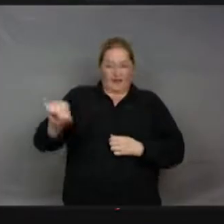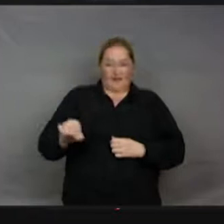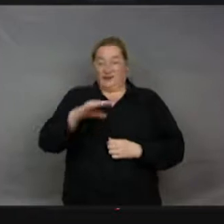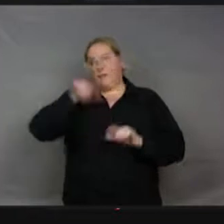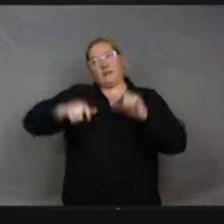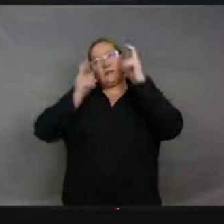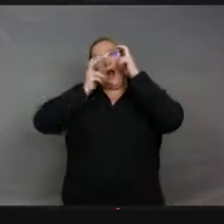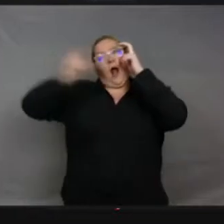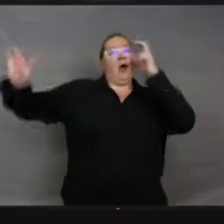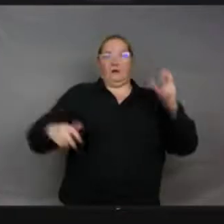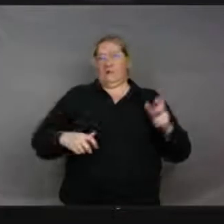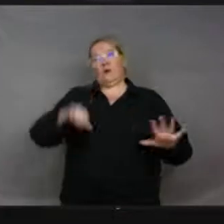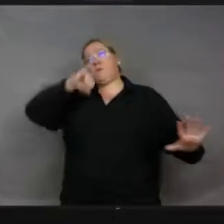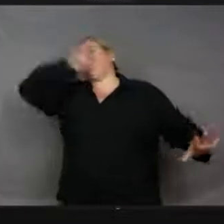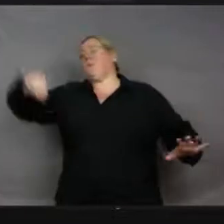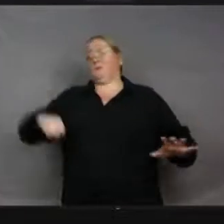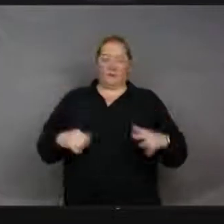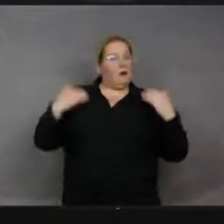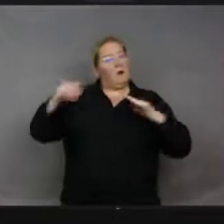idole, alors, bon. Partout.